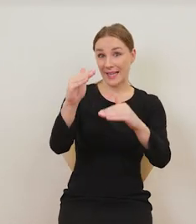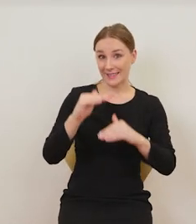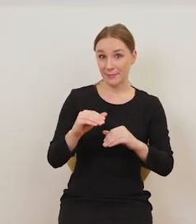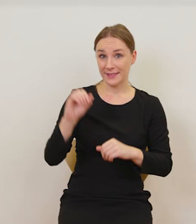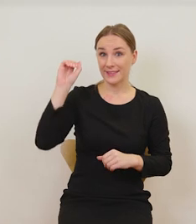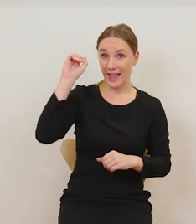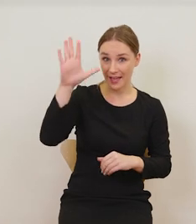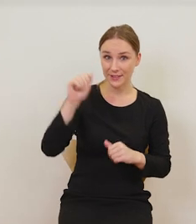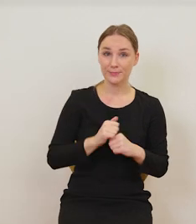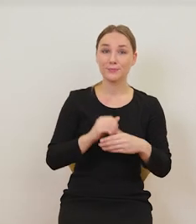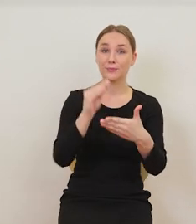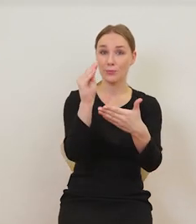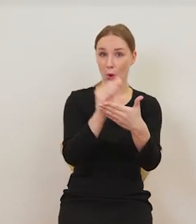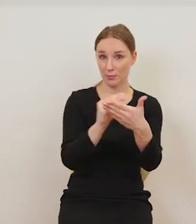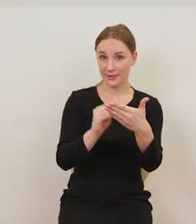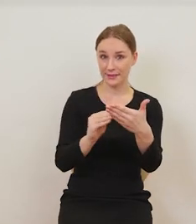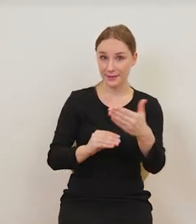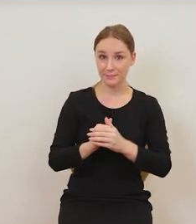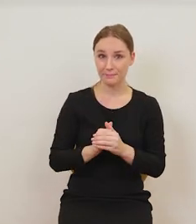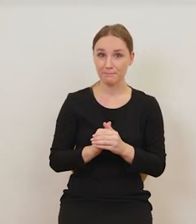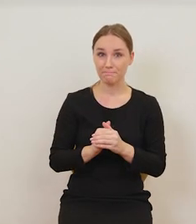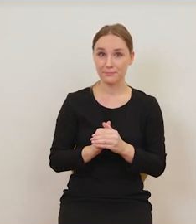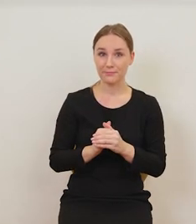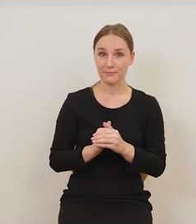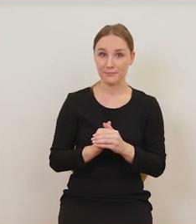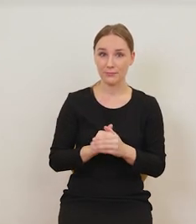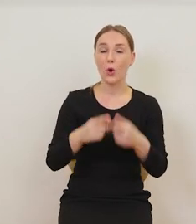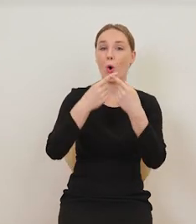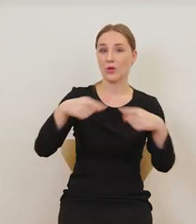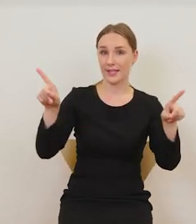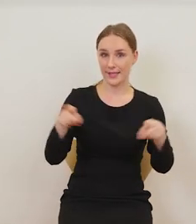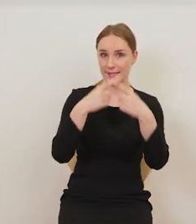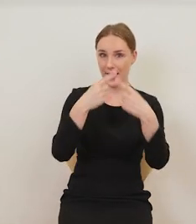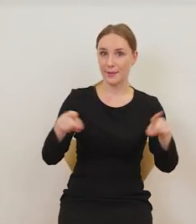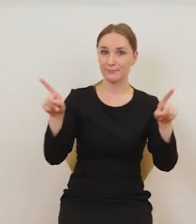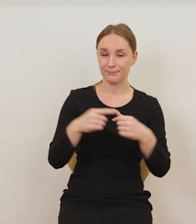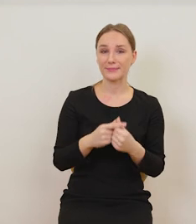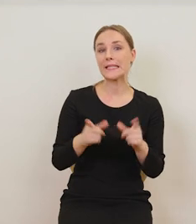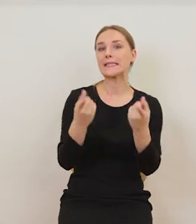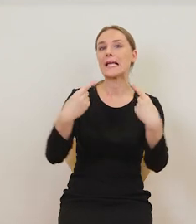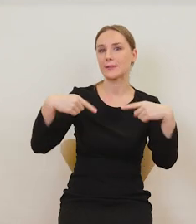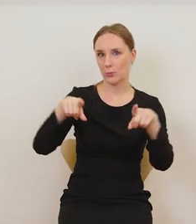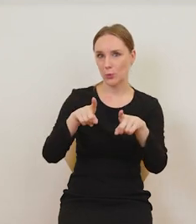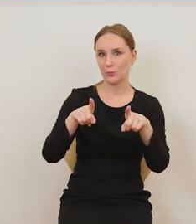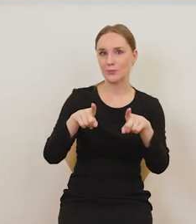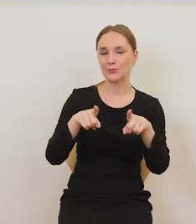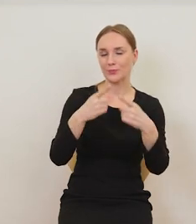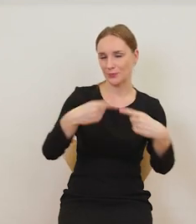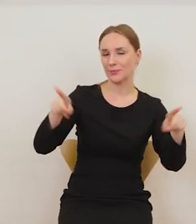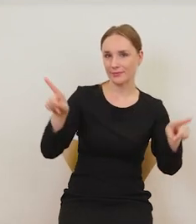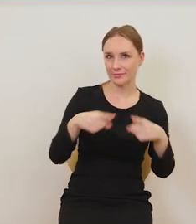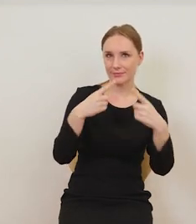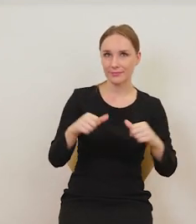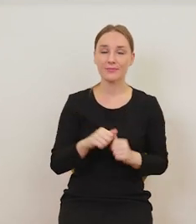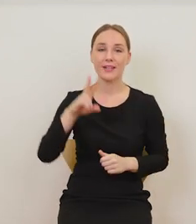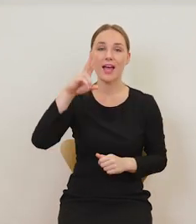slajdzie, na następnym obrazie. Tutaj jest orkiestra przygrywająca zespół grajków. I